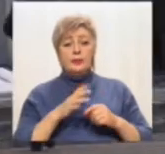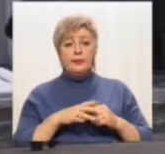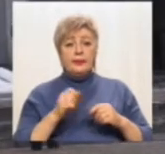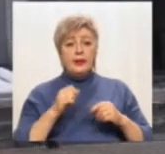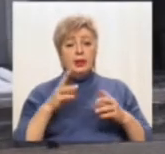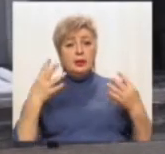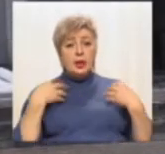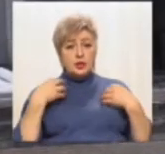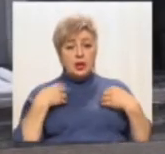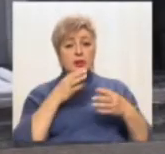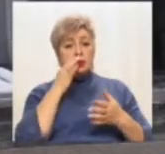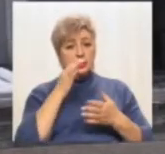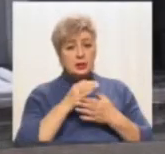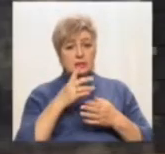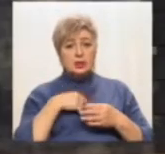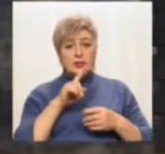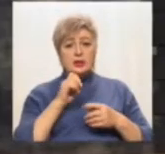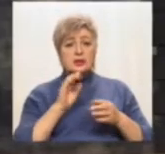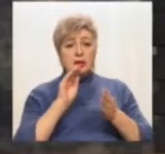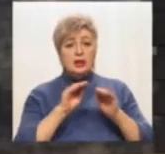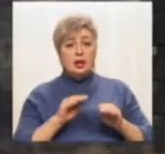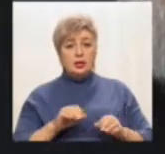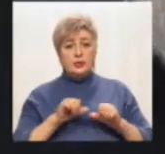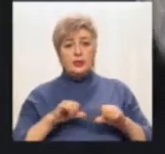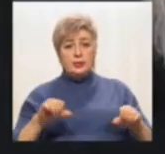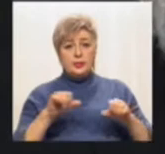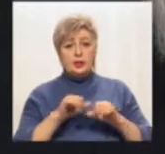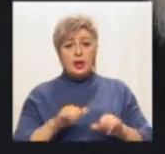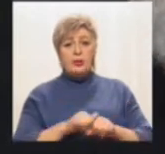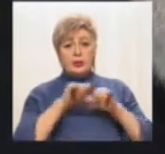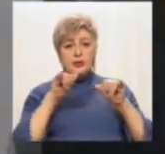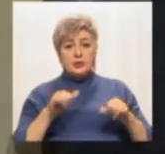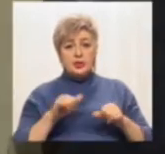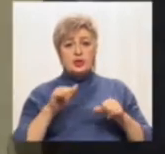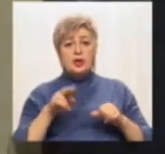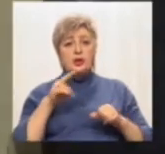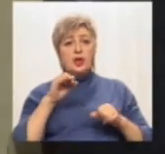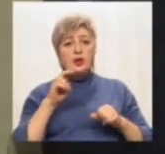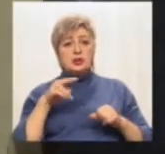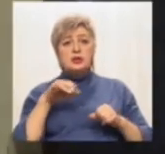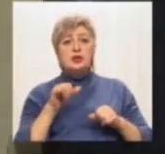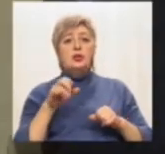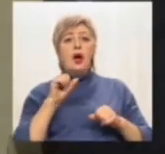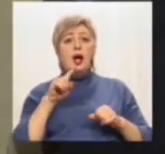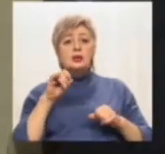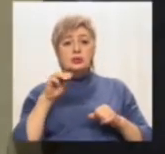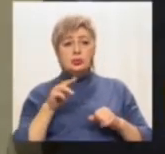Дніпровської міської ради сказав, за даними департаменту, перевіщення показників діоксиду азоту немає. Нашого посту на